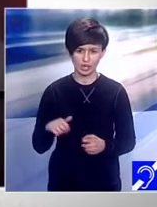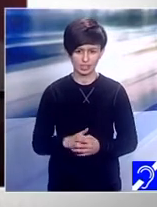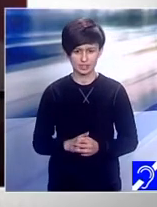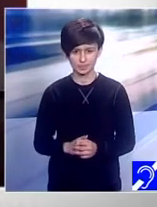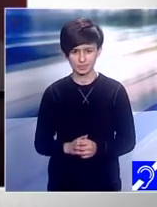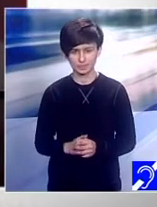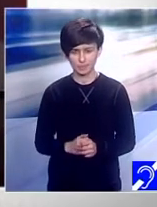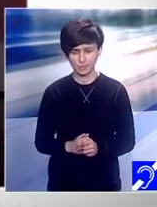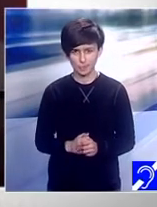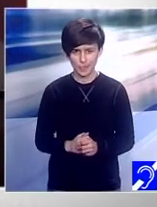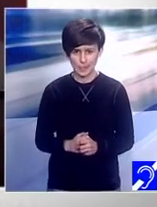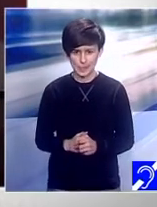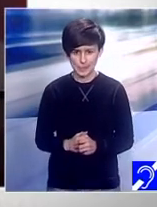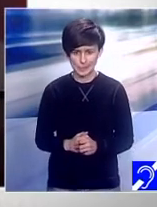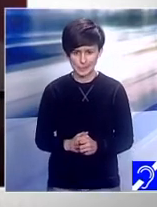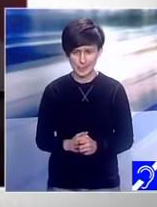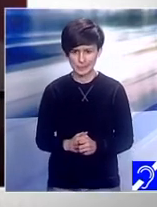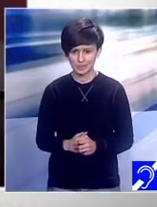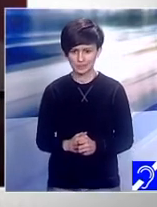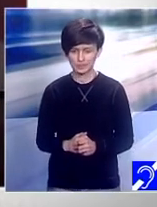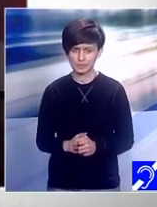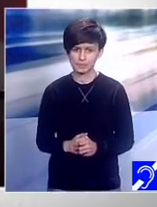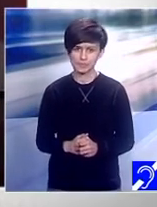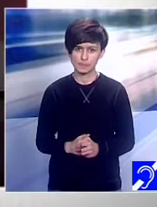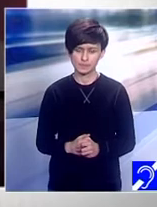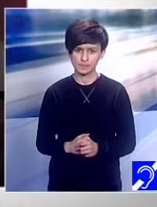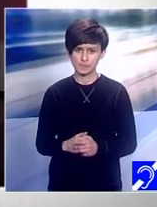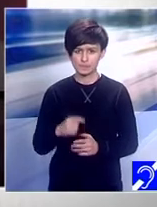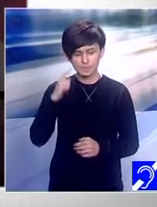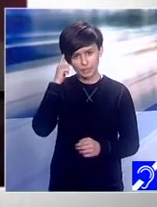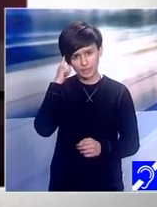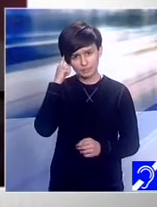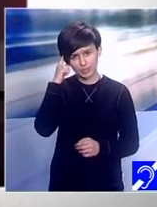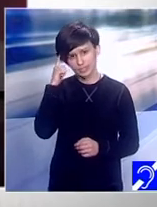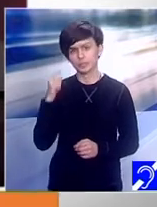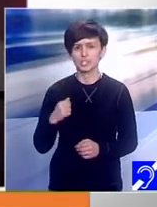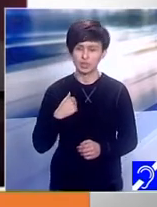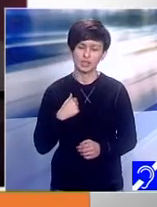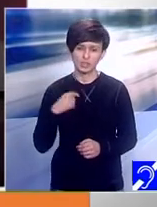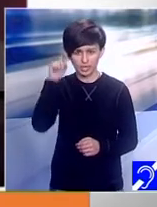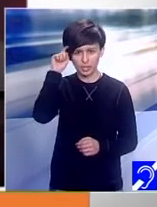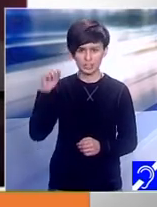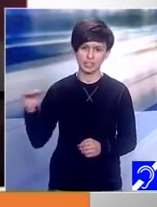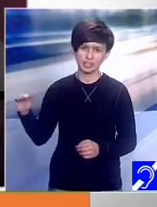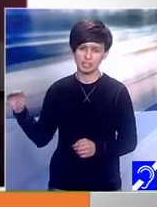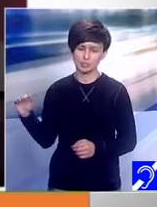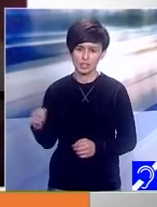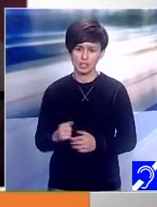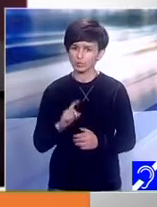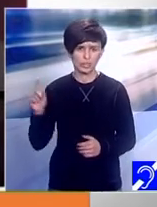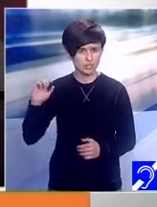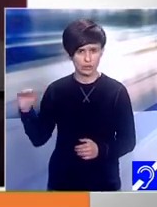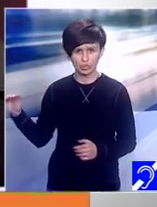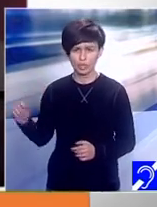Pot să zic că, bine, din punctul meu de vedere, că este un copil foarte diferit de ceilalți,